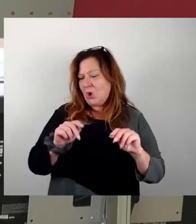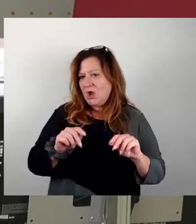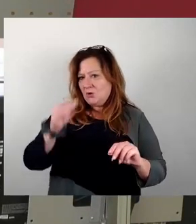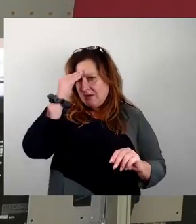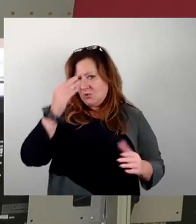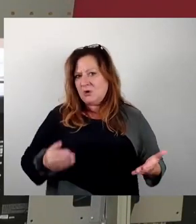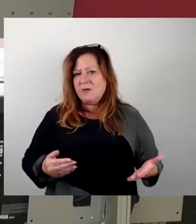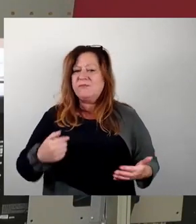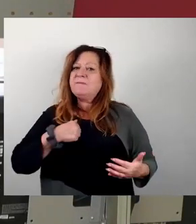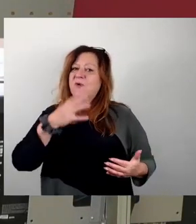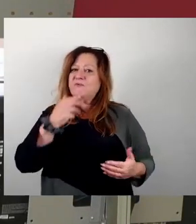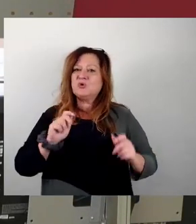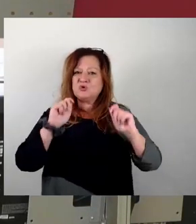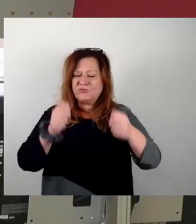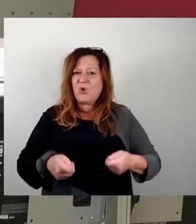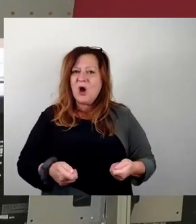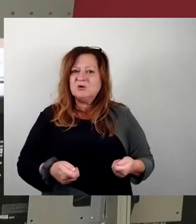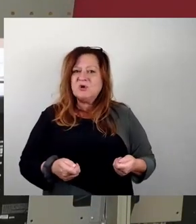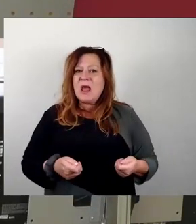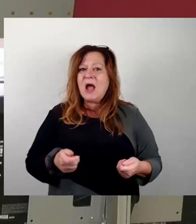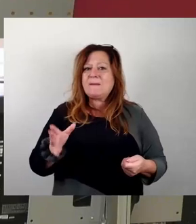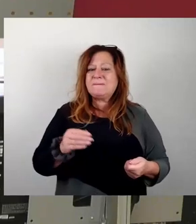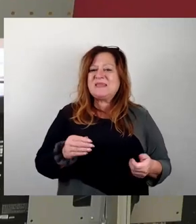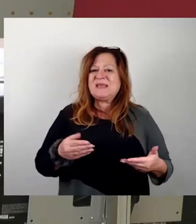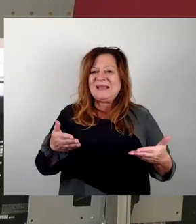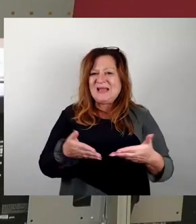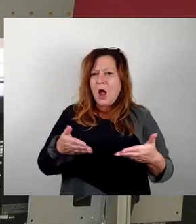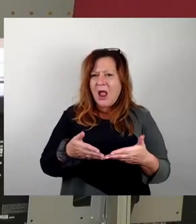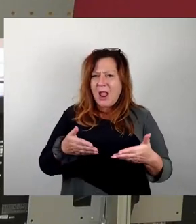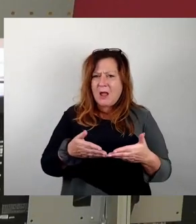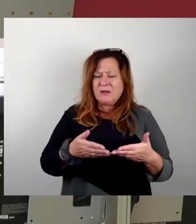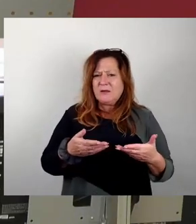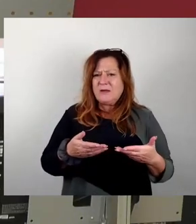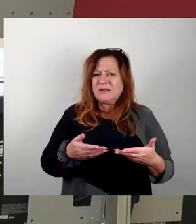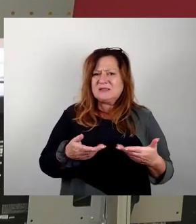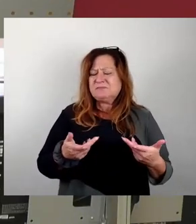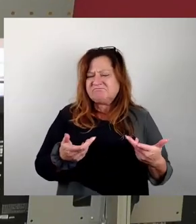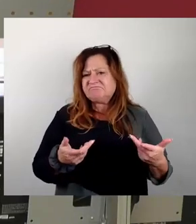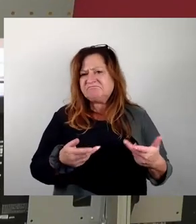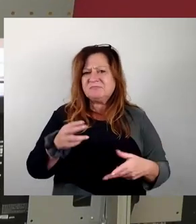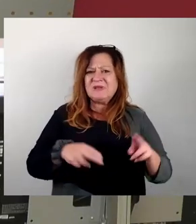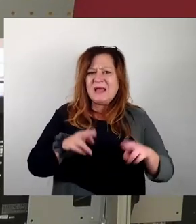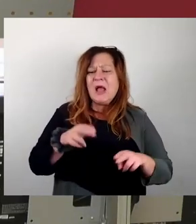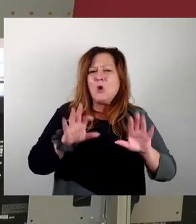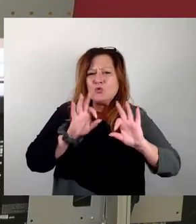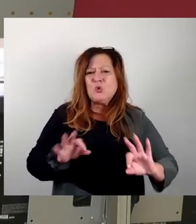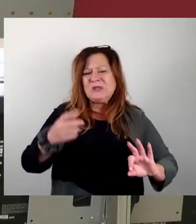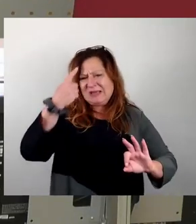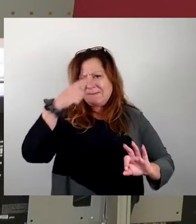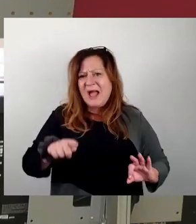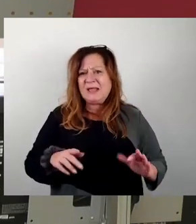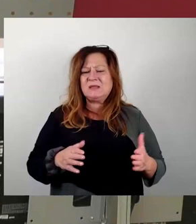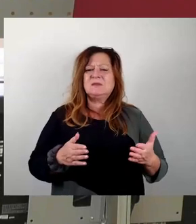weil natürlich das mit den Tafeln ist natürlich tatsächlich so eine Sache. Sie sind immer gut gemeint. Sie sind